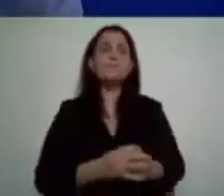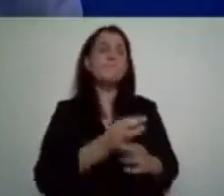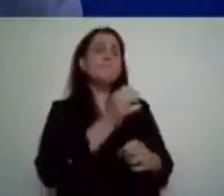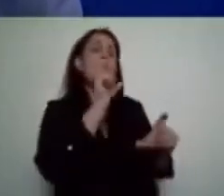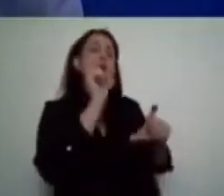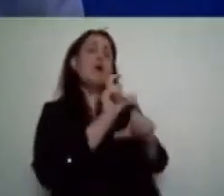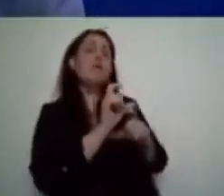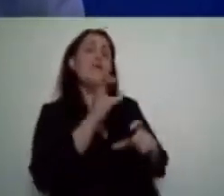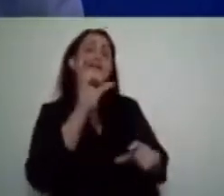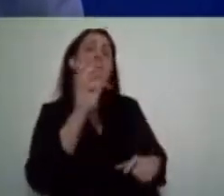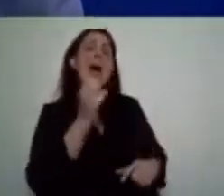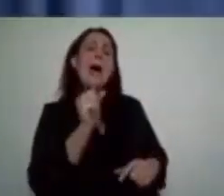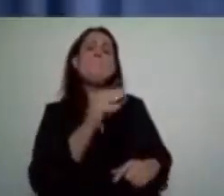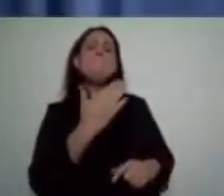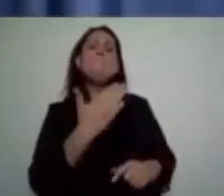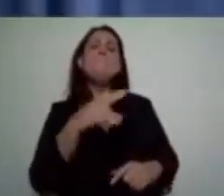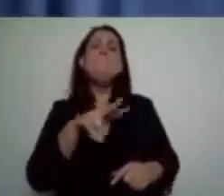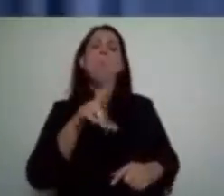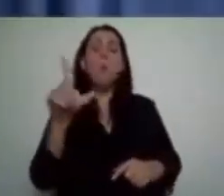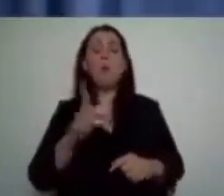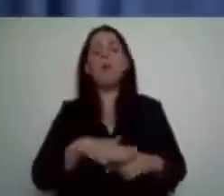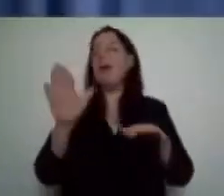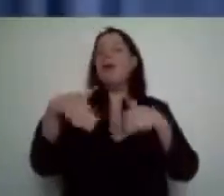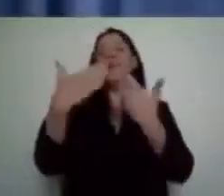prezydencie? Panie redaktorze, dajmy szansę innym.